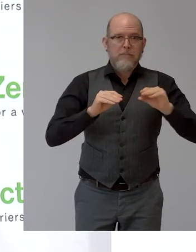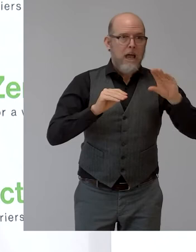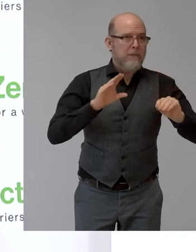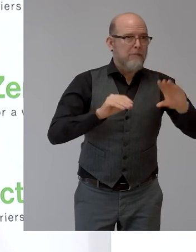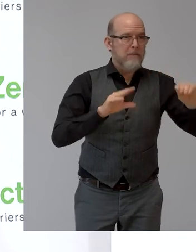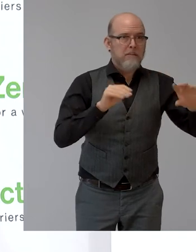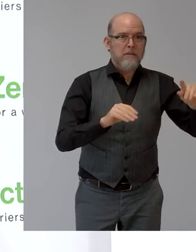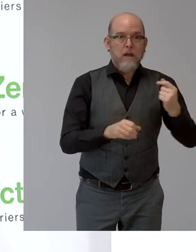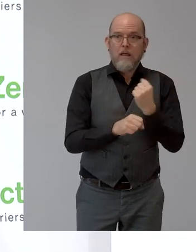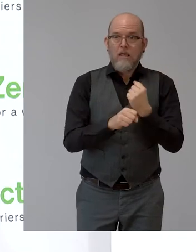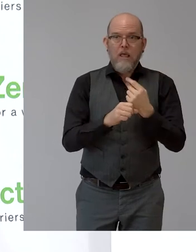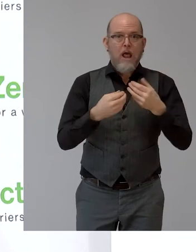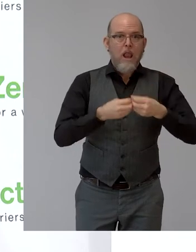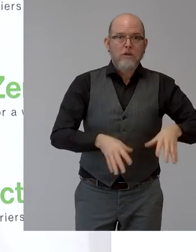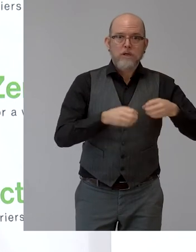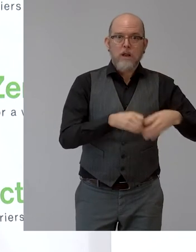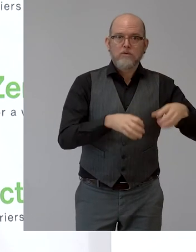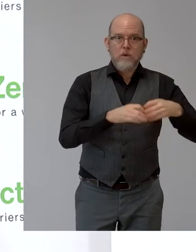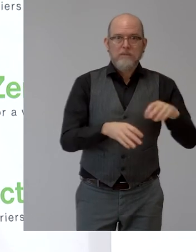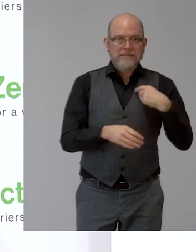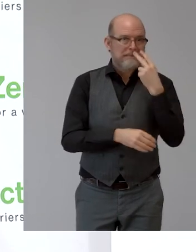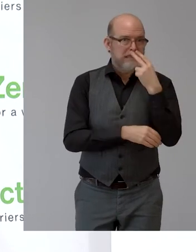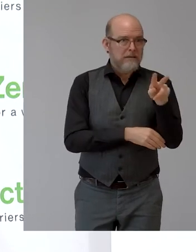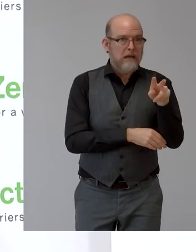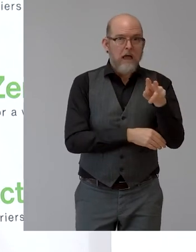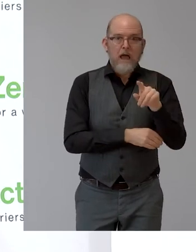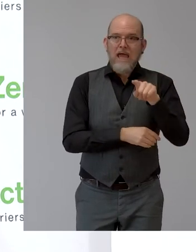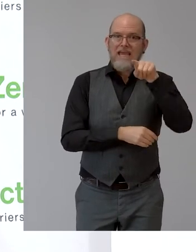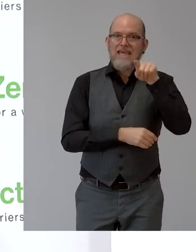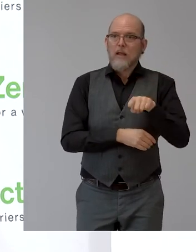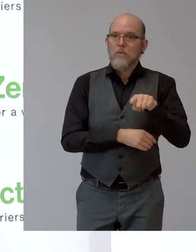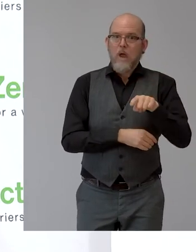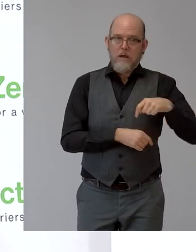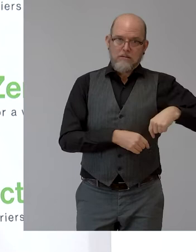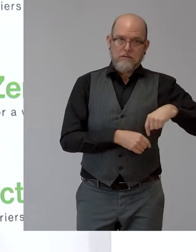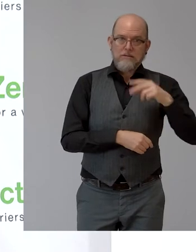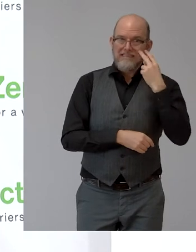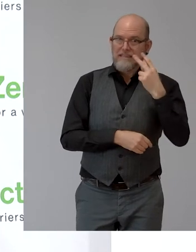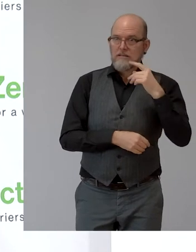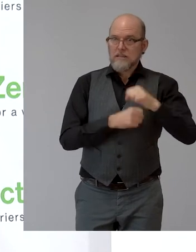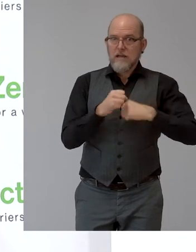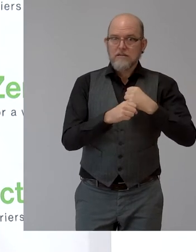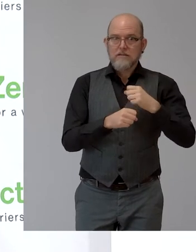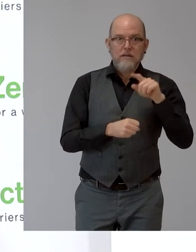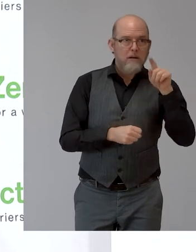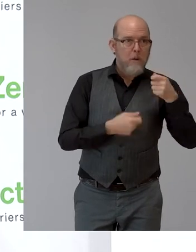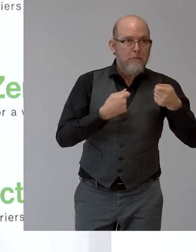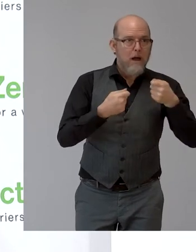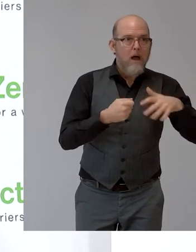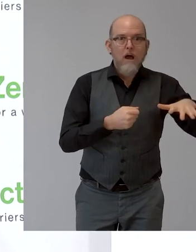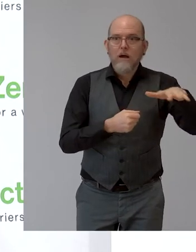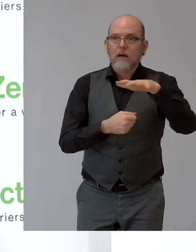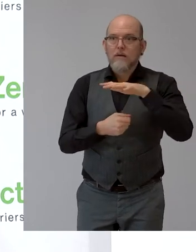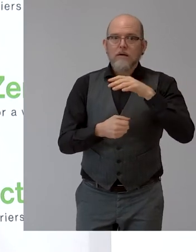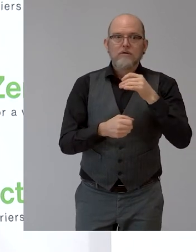aktuellsten Zahlen vom Jänner dieses Jahres, dass wir in der allgemeinen Arbeitsmarktsituation rund 370.000